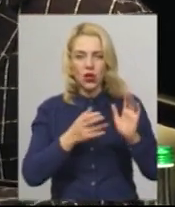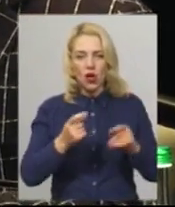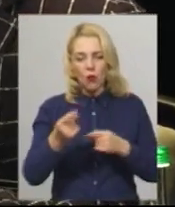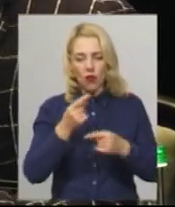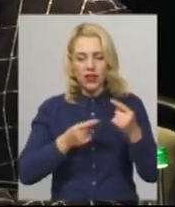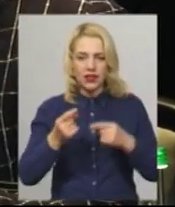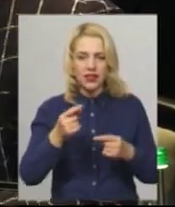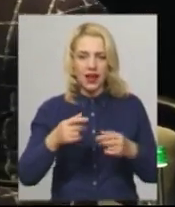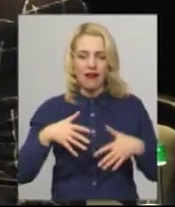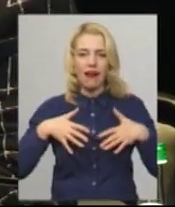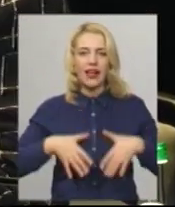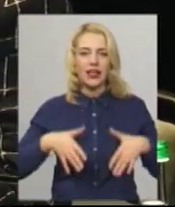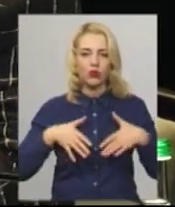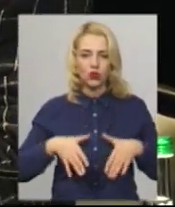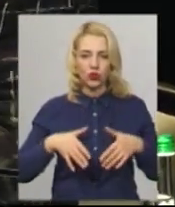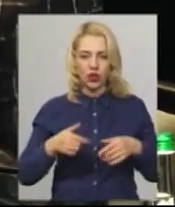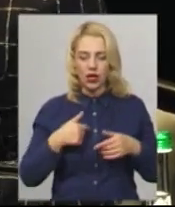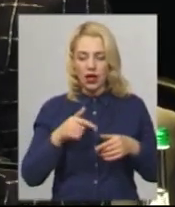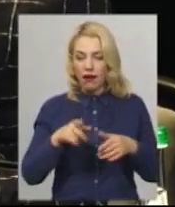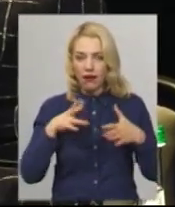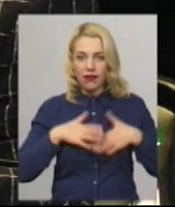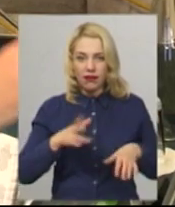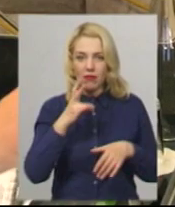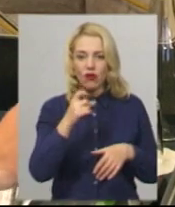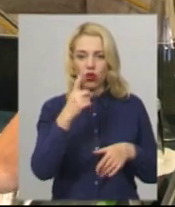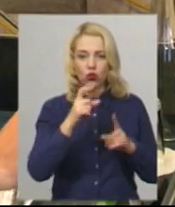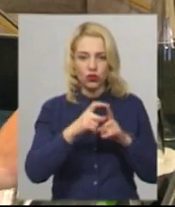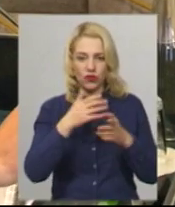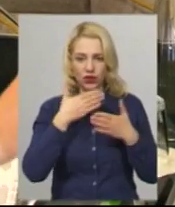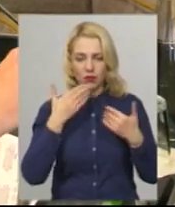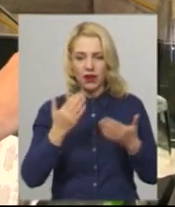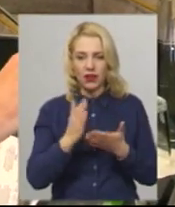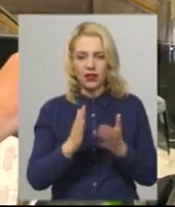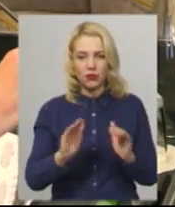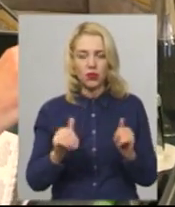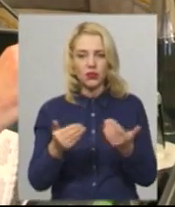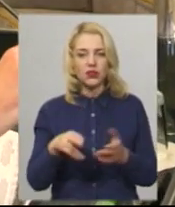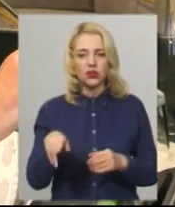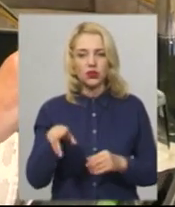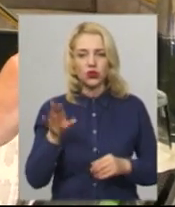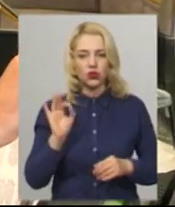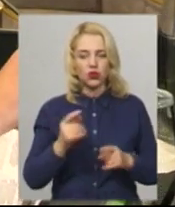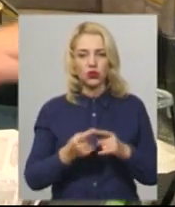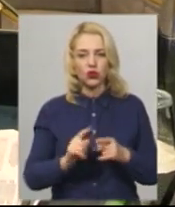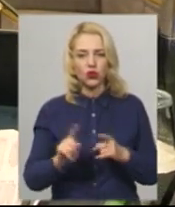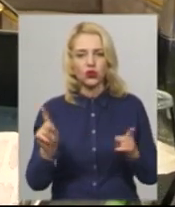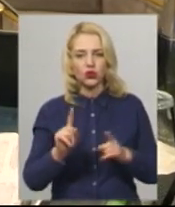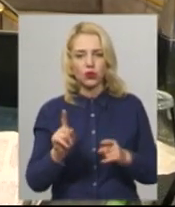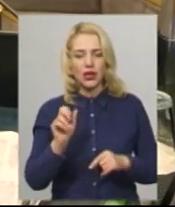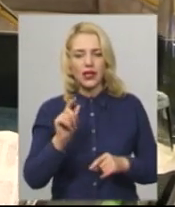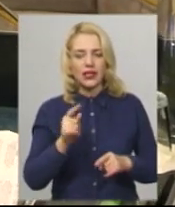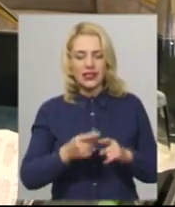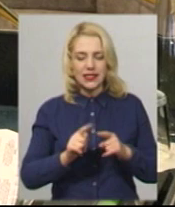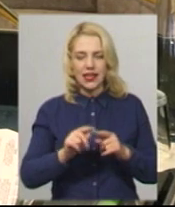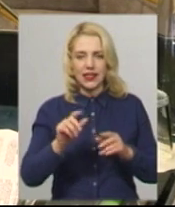принесли це звернення, але там за Крим нічого немає. Є пропозиції щодо того, щоб дещо текст